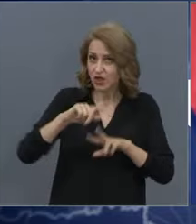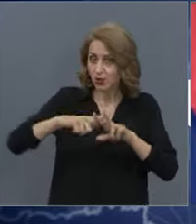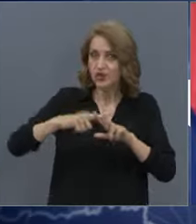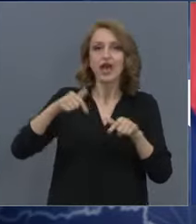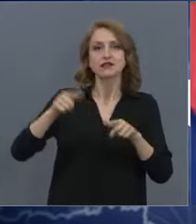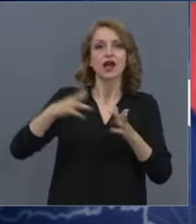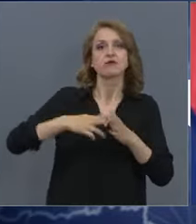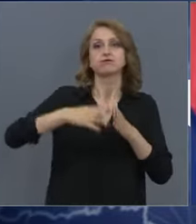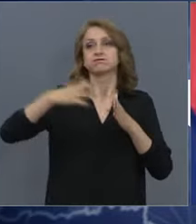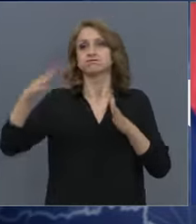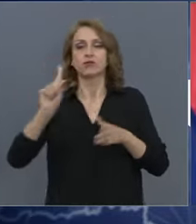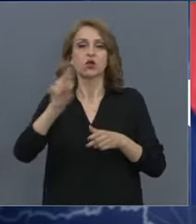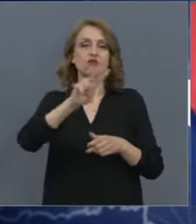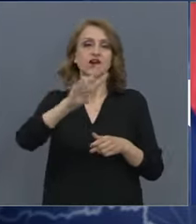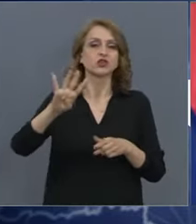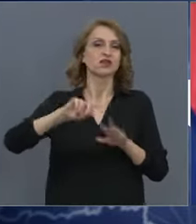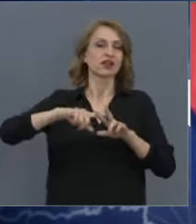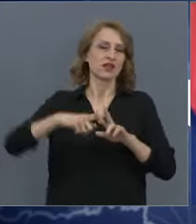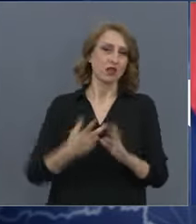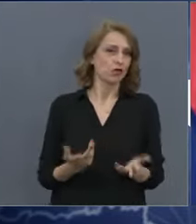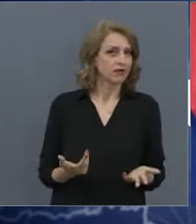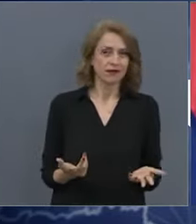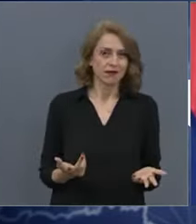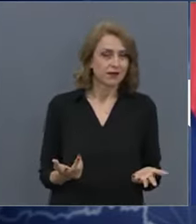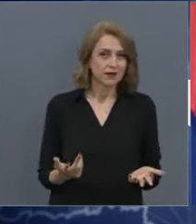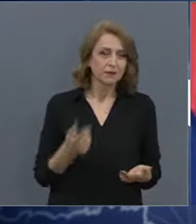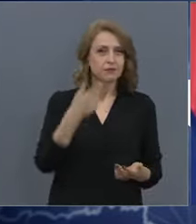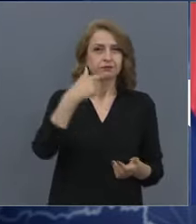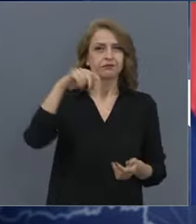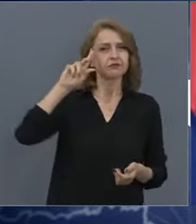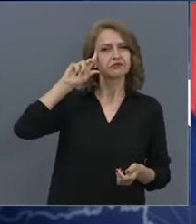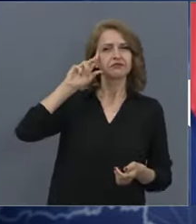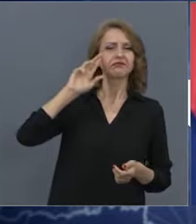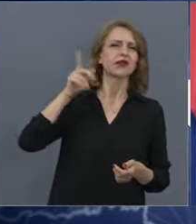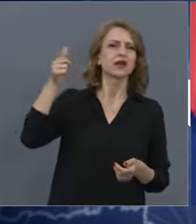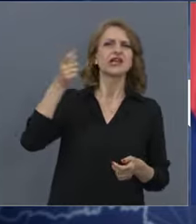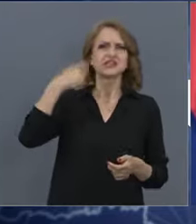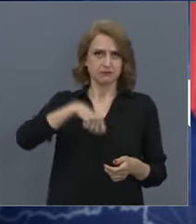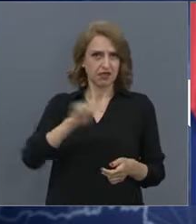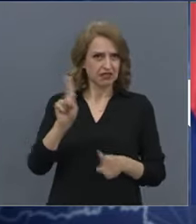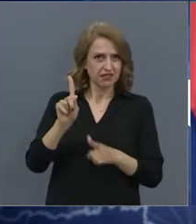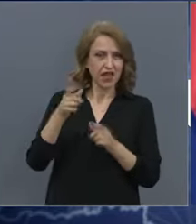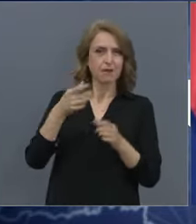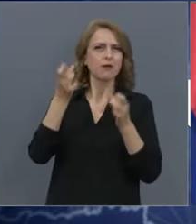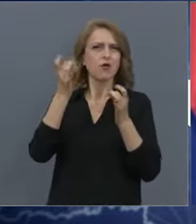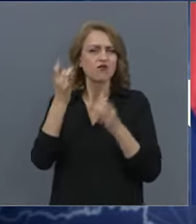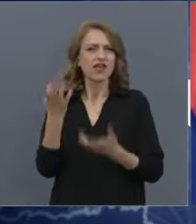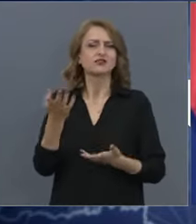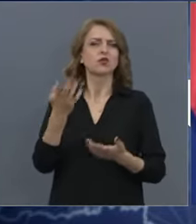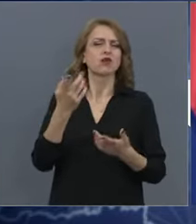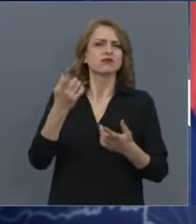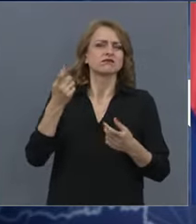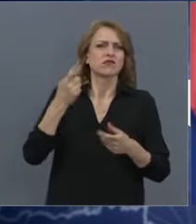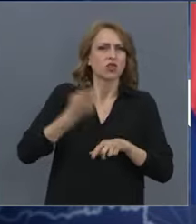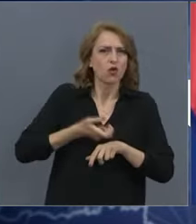июня. Не си мисли, че в Испания няма професори, доценти, доктори, щабове, които